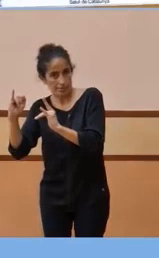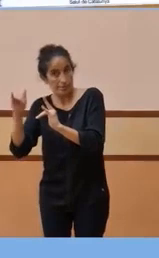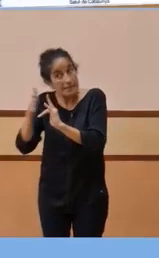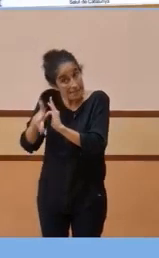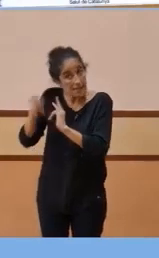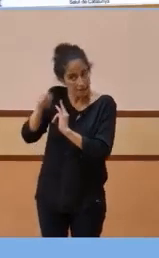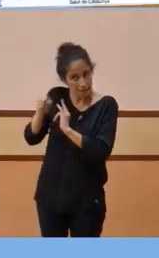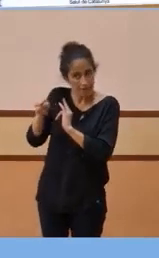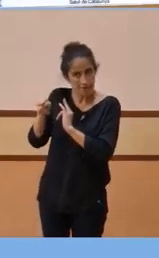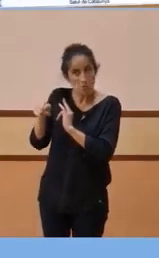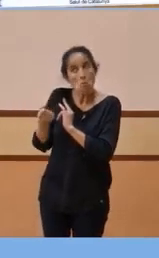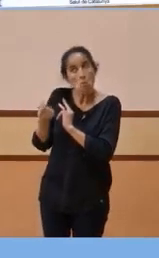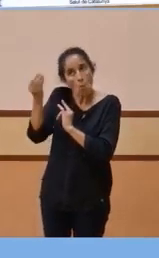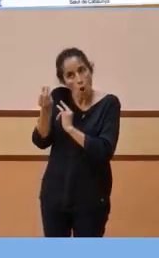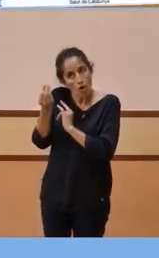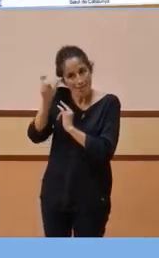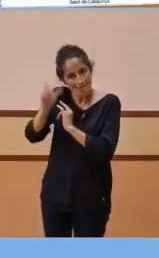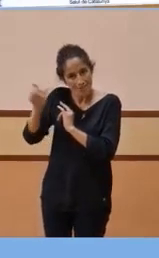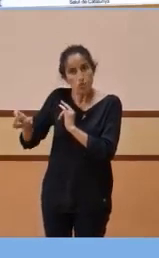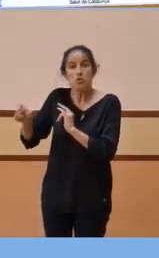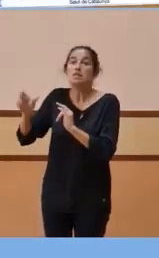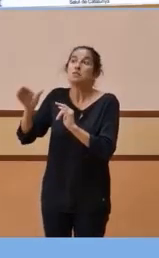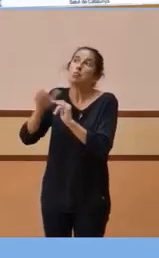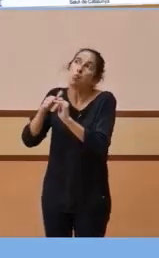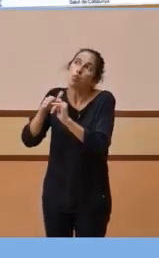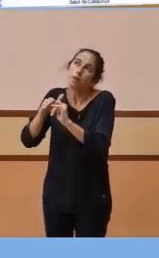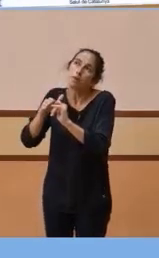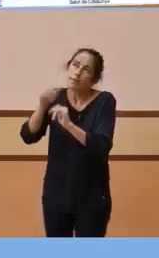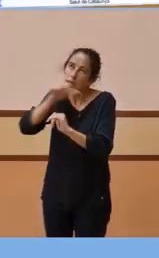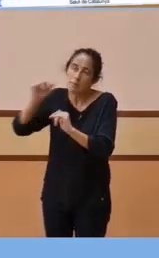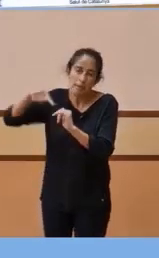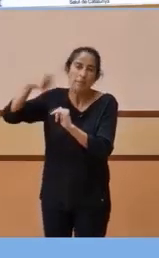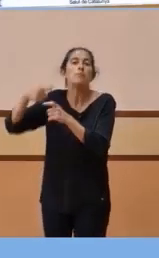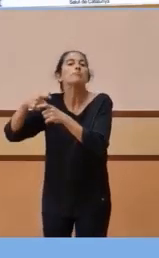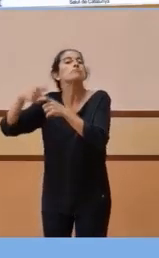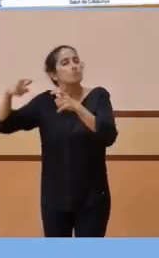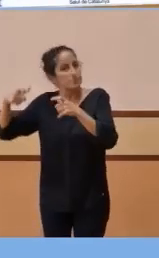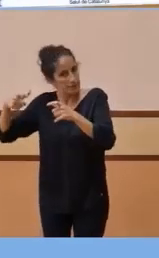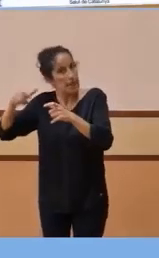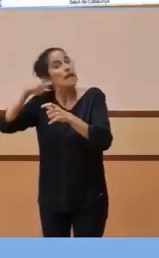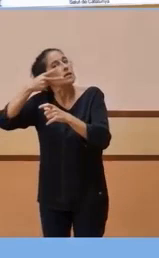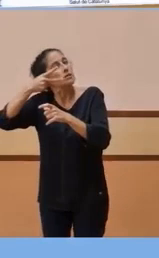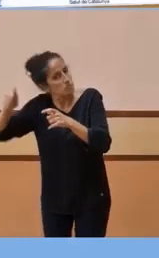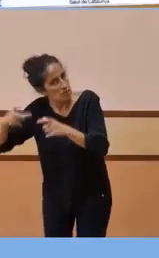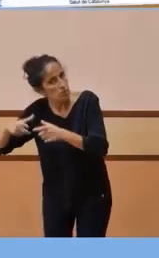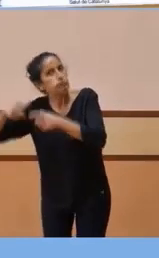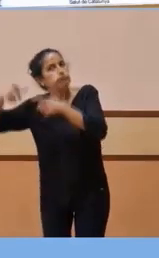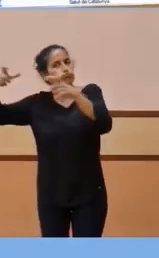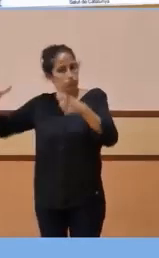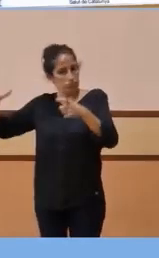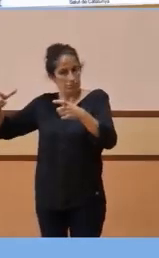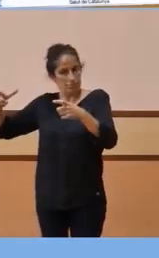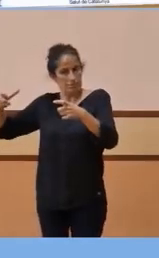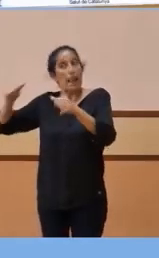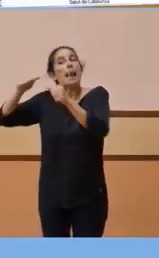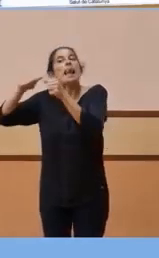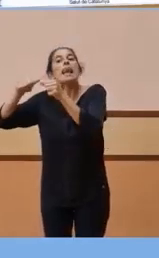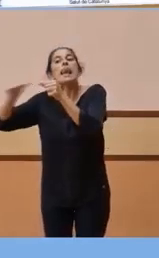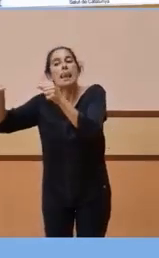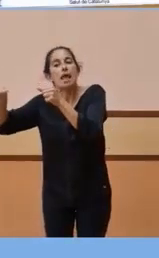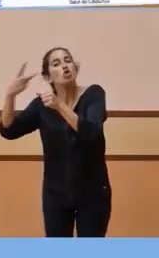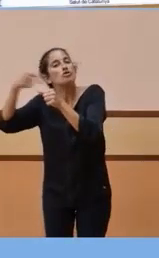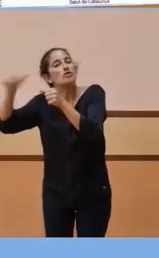crítics la setmana que ve siguin superiors, probablement la següent també, i a partir d'aquí és que esperaríem una tendència